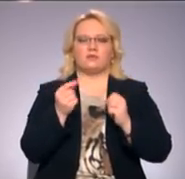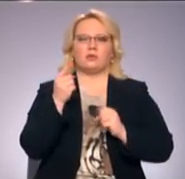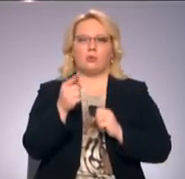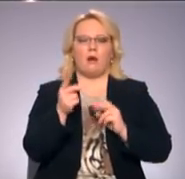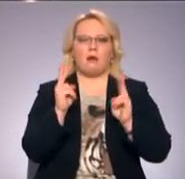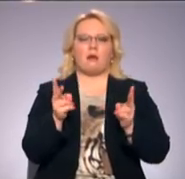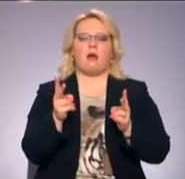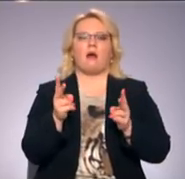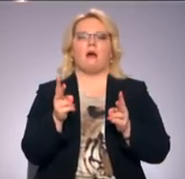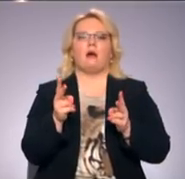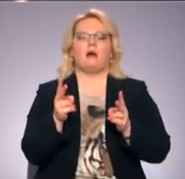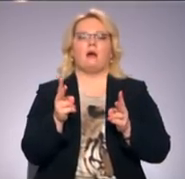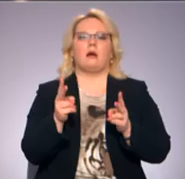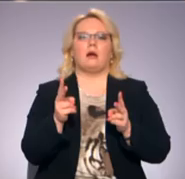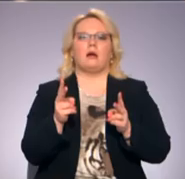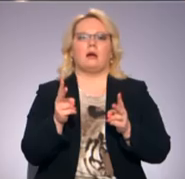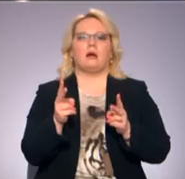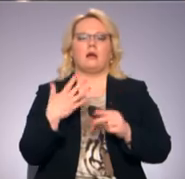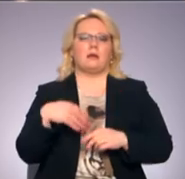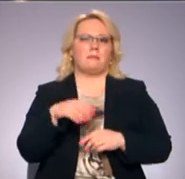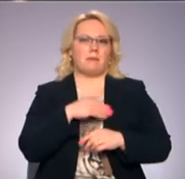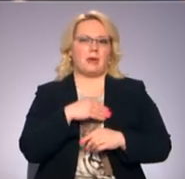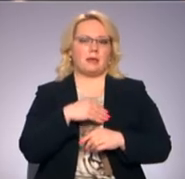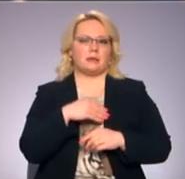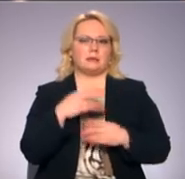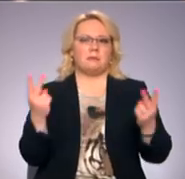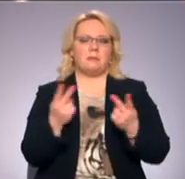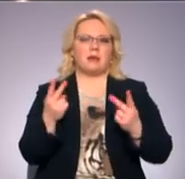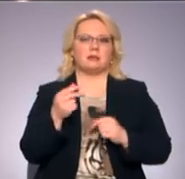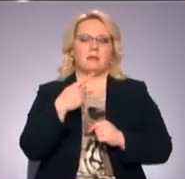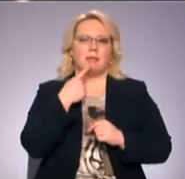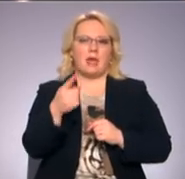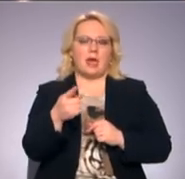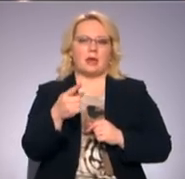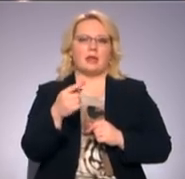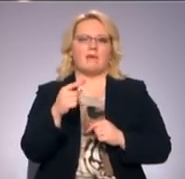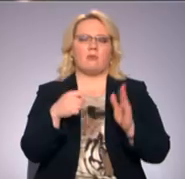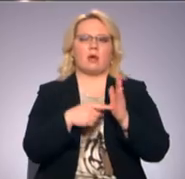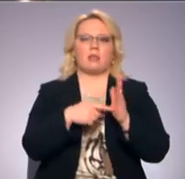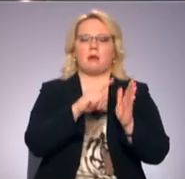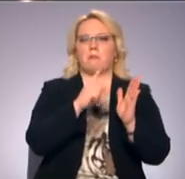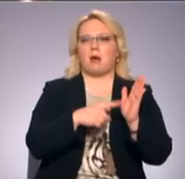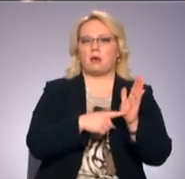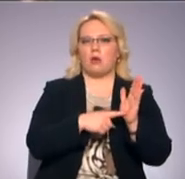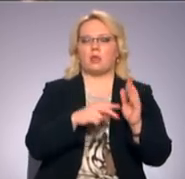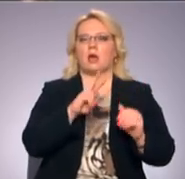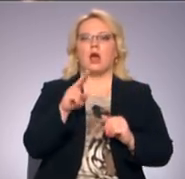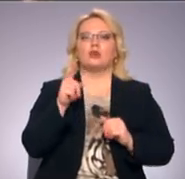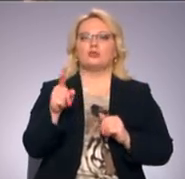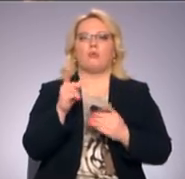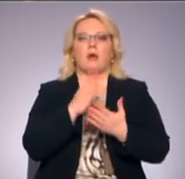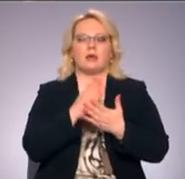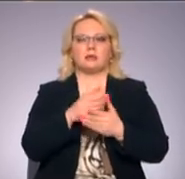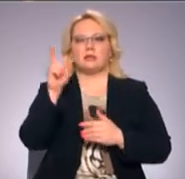mēs mēdzam teikt, es tevi esmu kādam pajautāt, kas tu esi. Cik